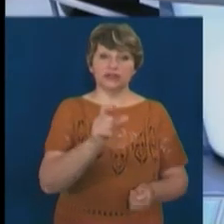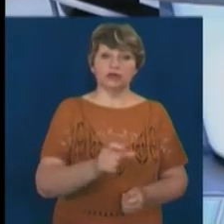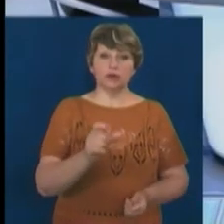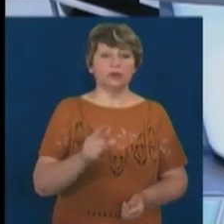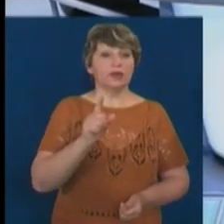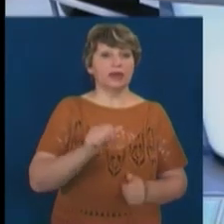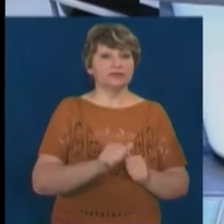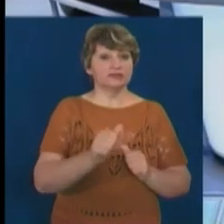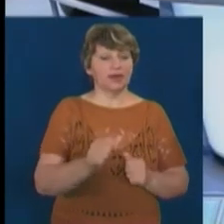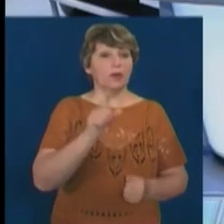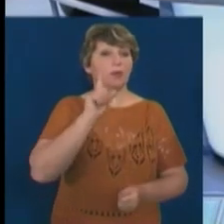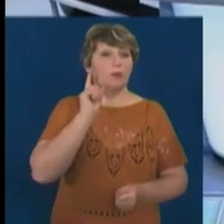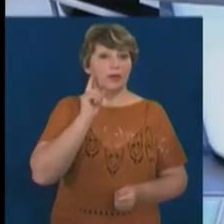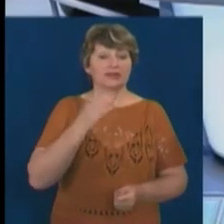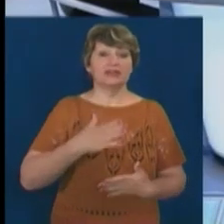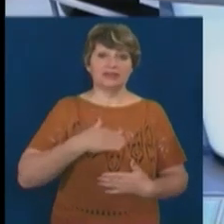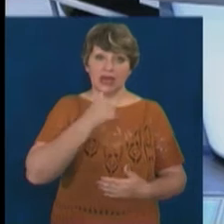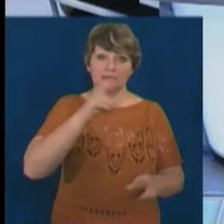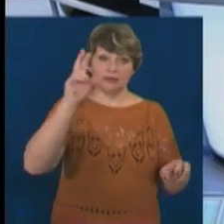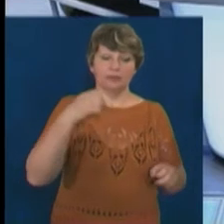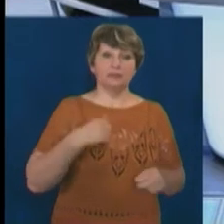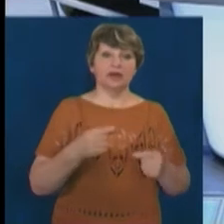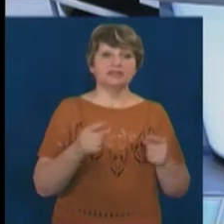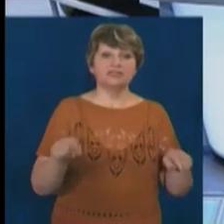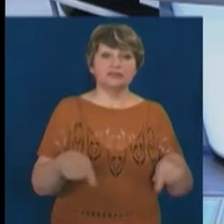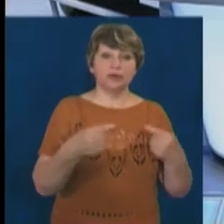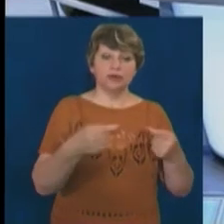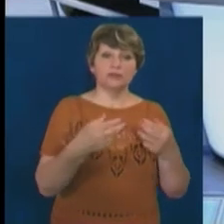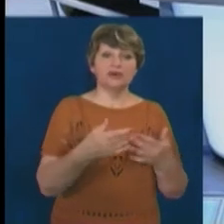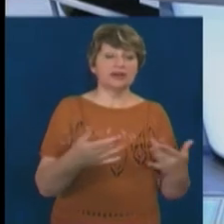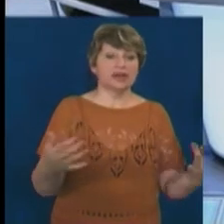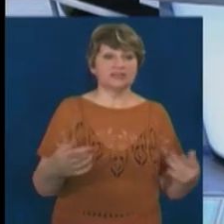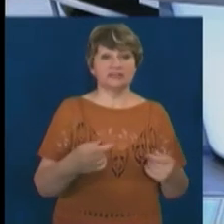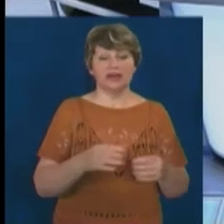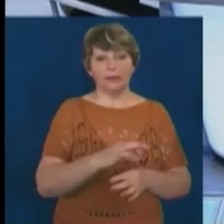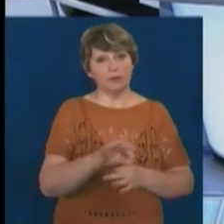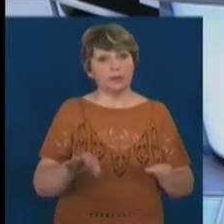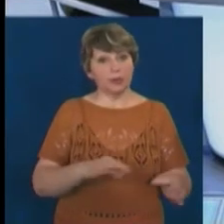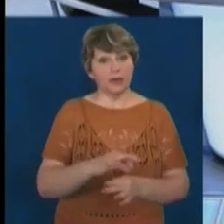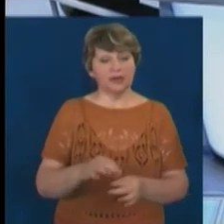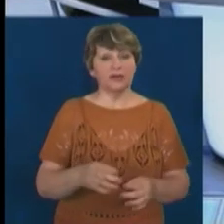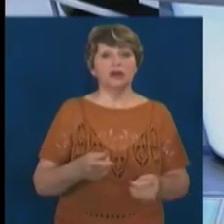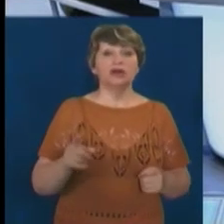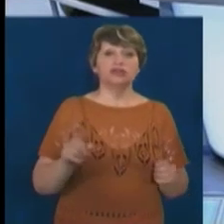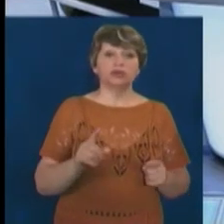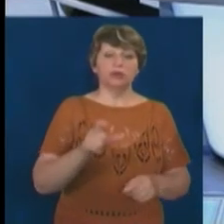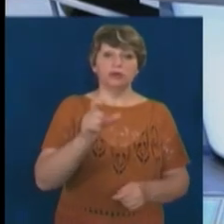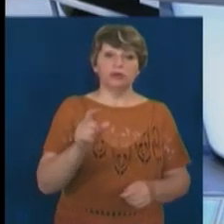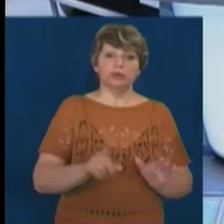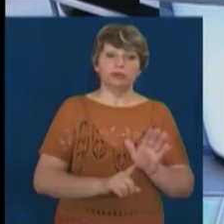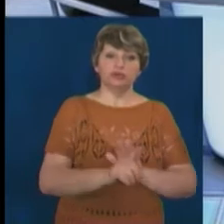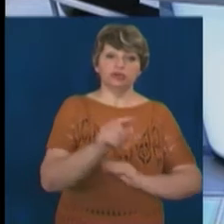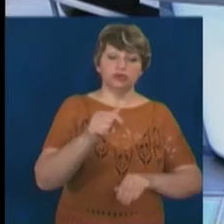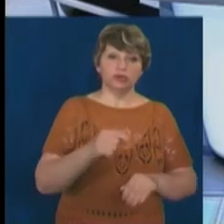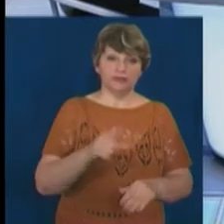молоді, як видно з нашої назви. Ми створюємо різноманітні освітні проєкти, які сприяють тому, що люди починають вірити в